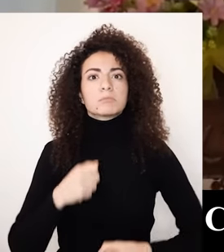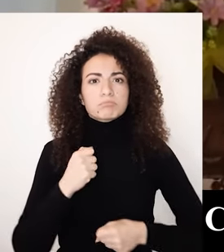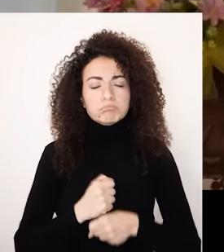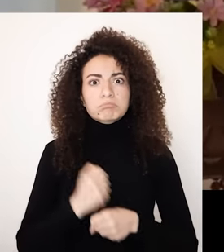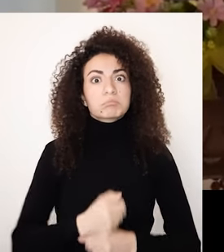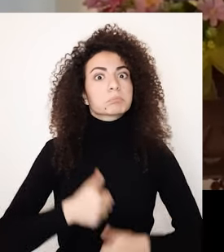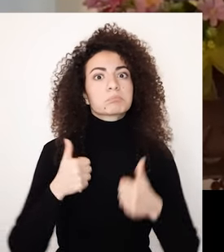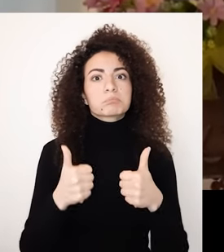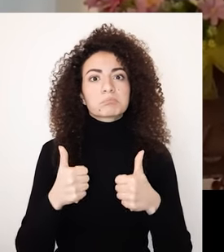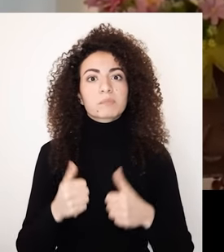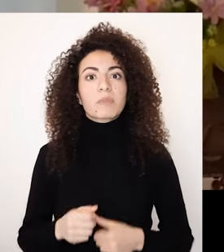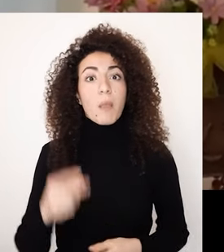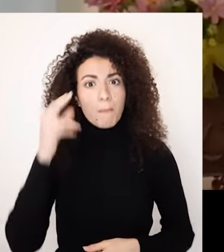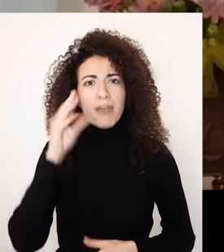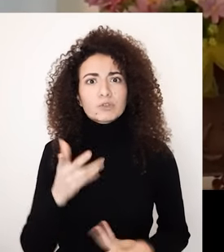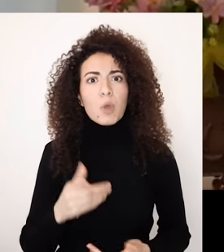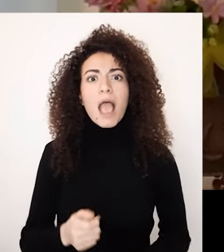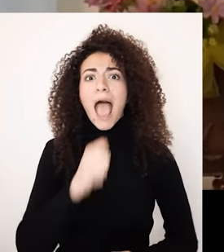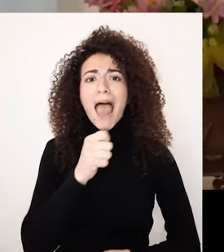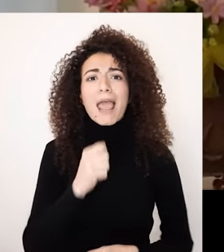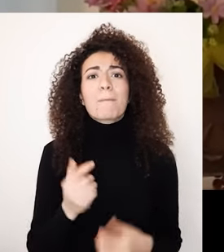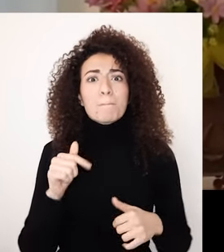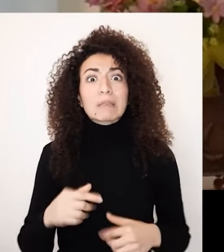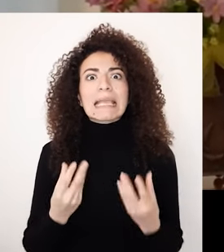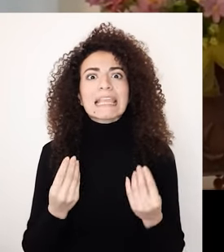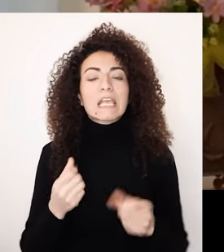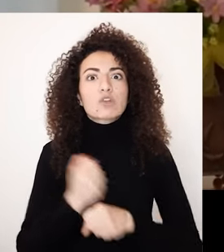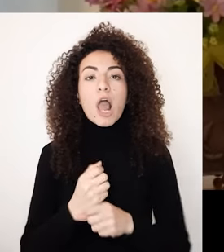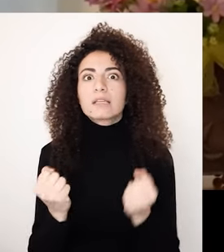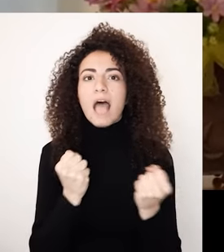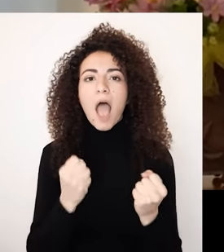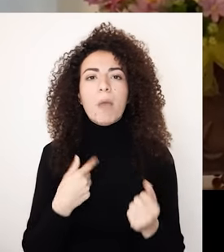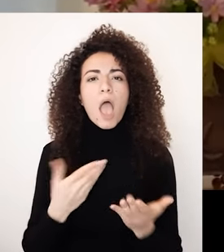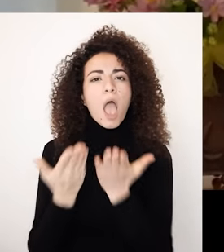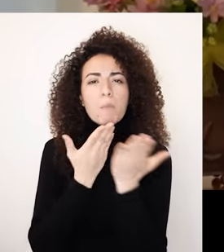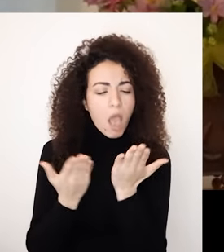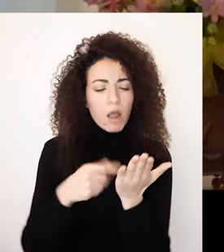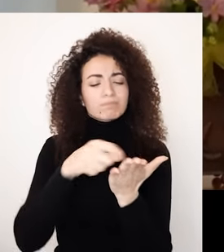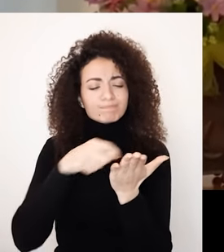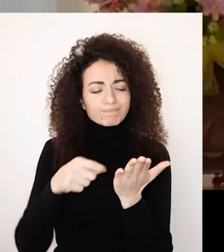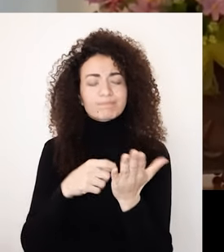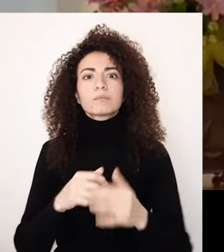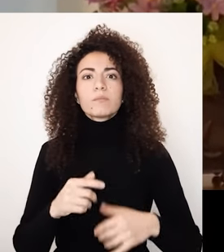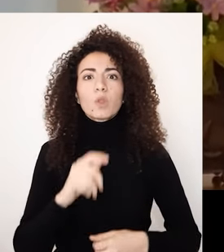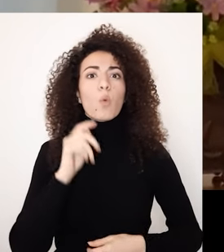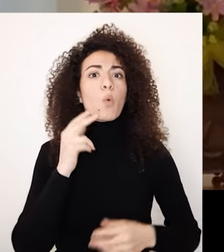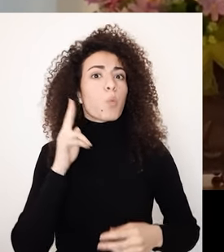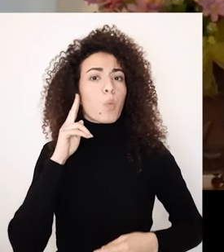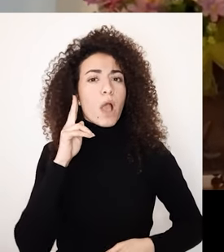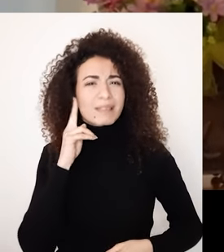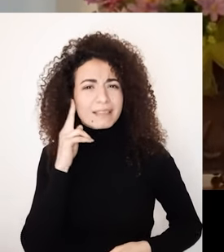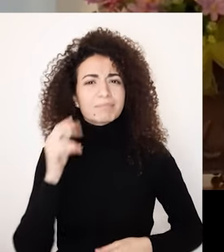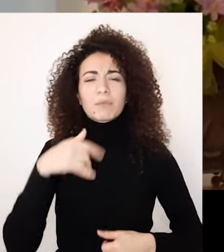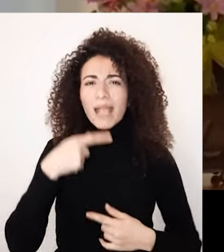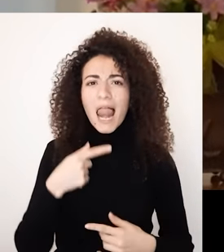بيتطلب ورقة وقلم تواصل مع المخرج مع المثورين ولكن قدرت حقق حلمي بها المجال وبالفن غنات